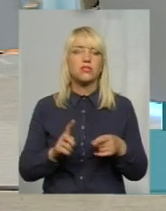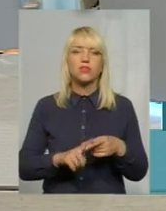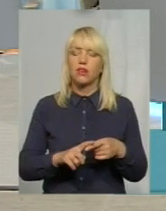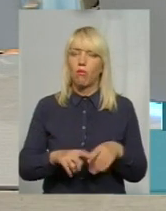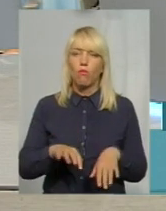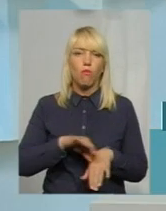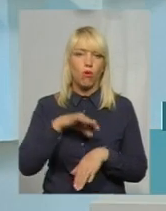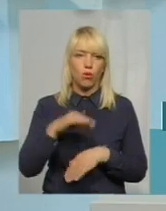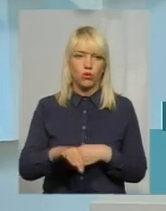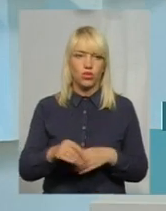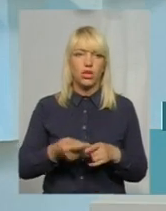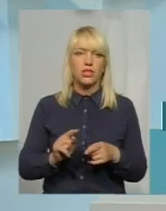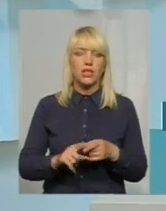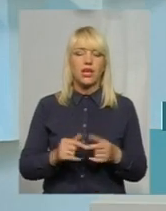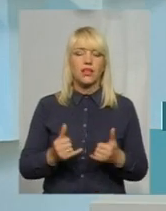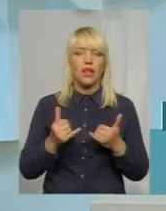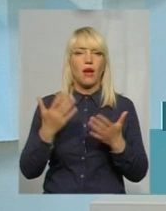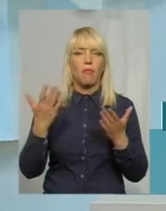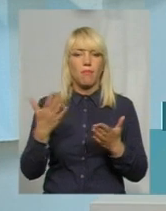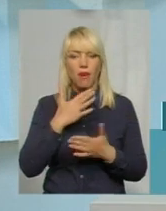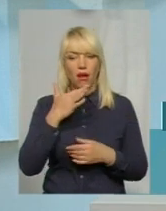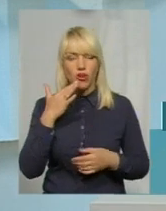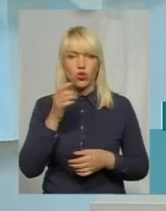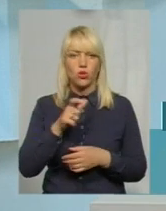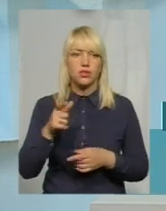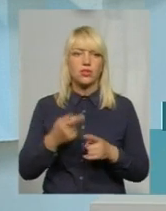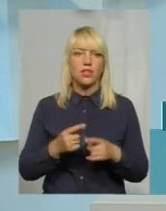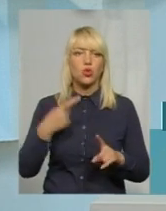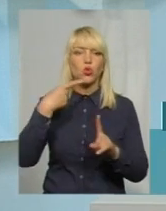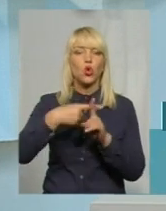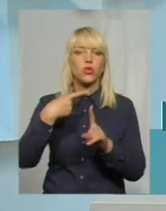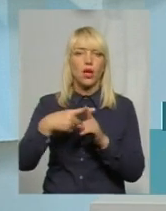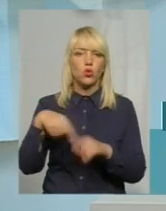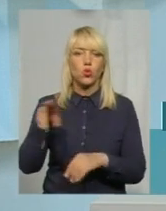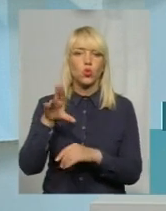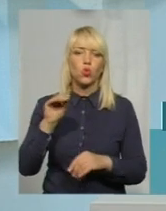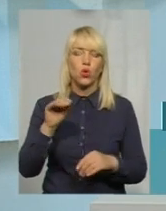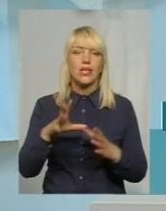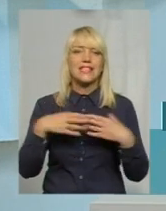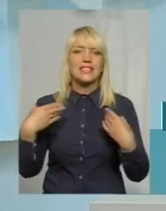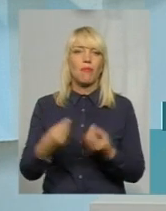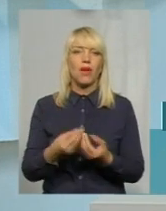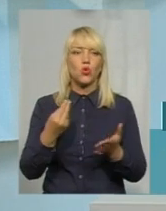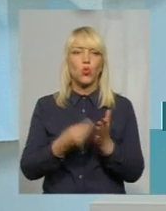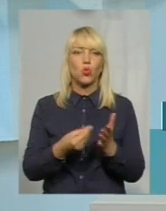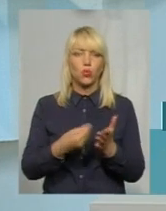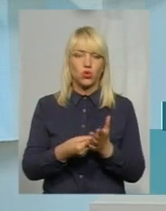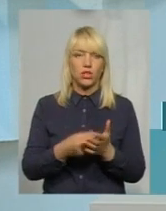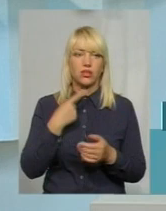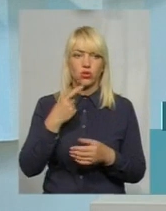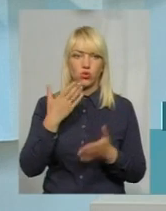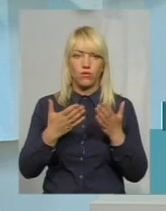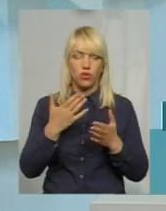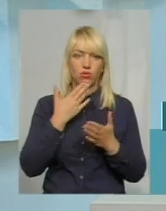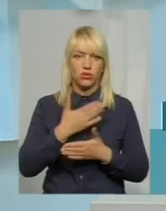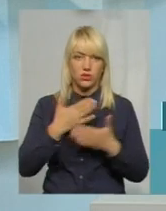також вагомий додаток до свого сімейного бюджету. Якщо говорити за останнім моментом,